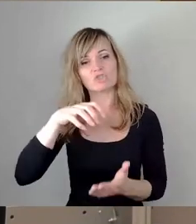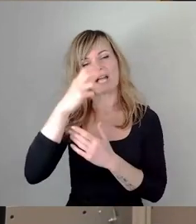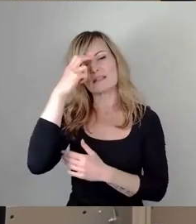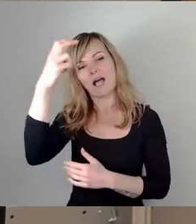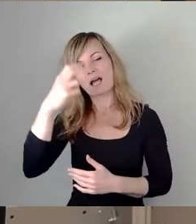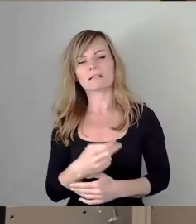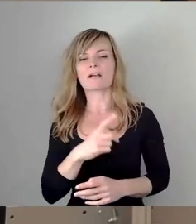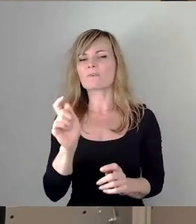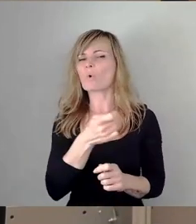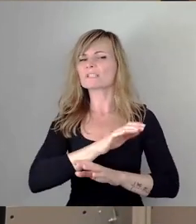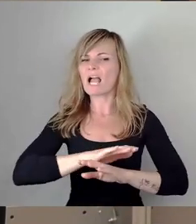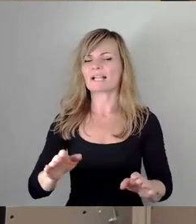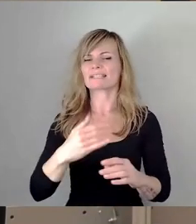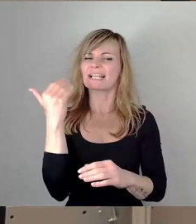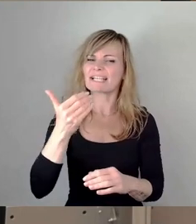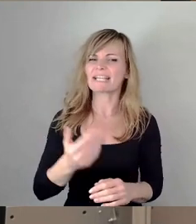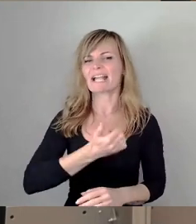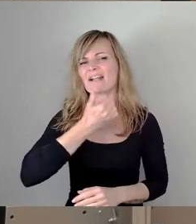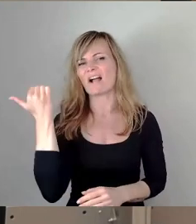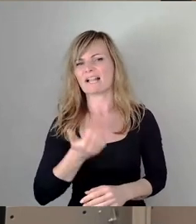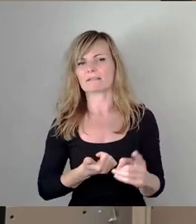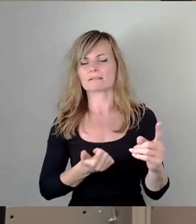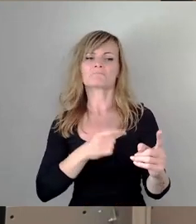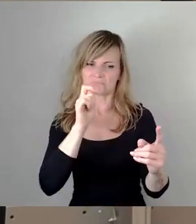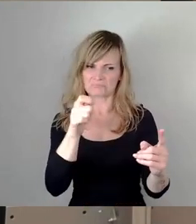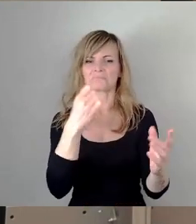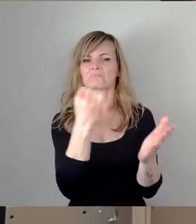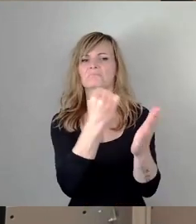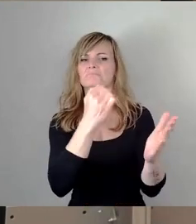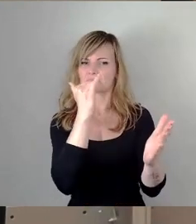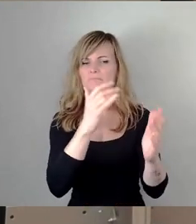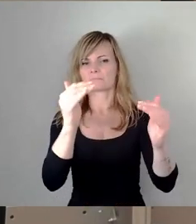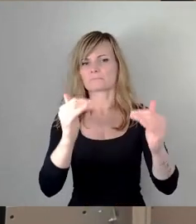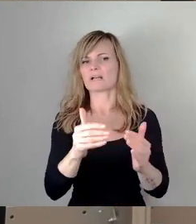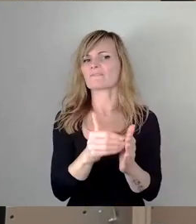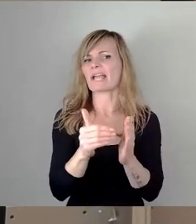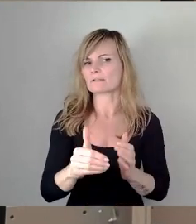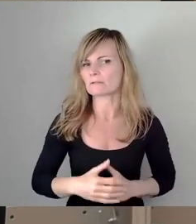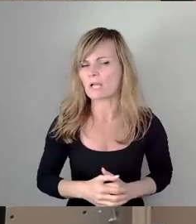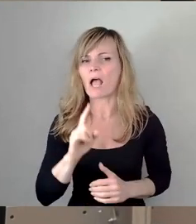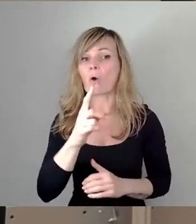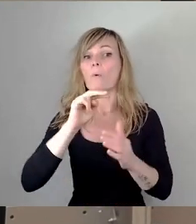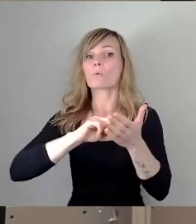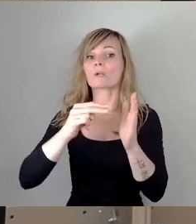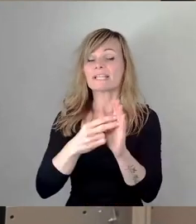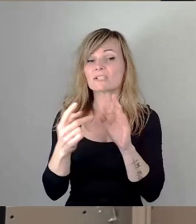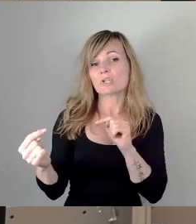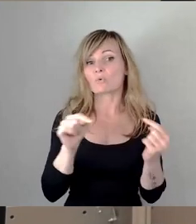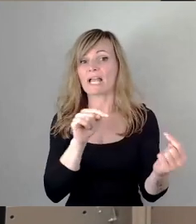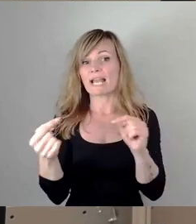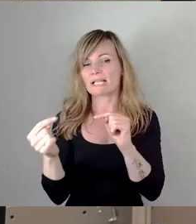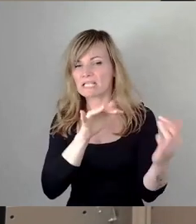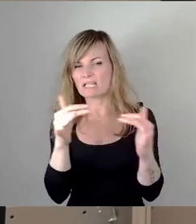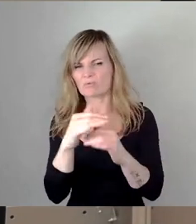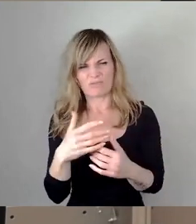jede Gewalt. Gebongt, doch es geht weiter. Auch in der politischen Auseinandersetzung. Hä?